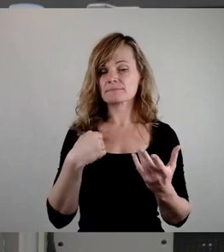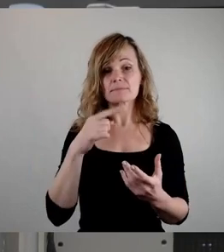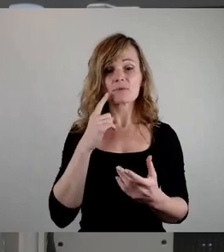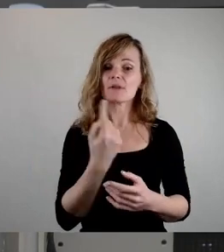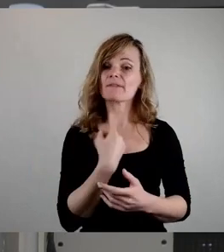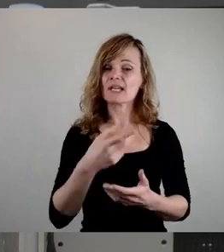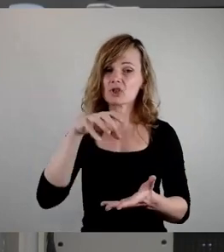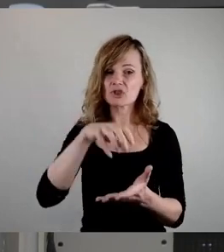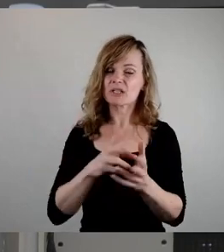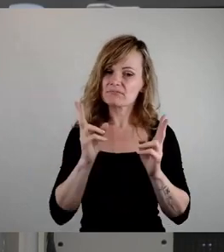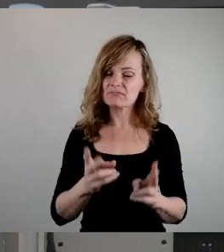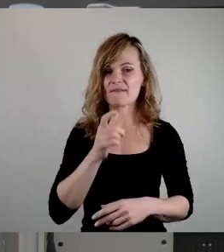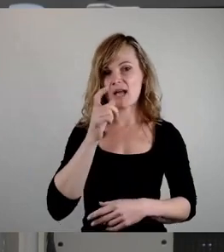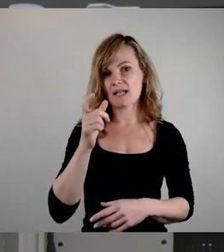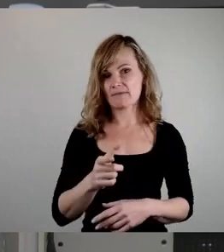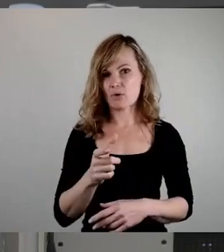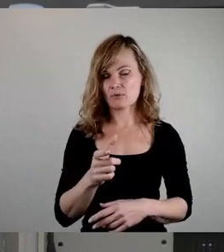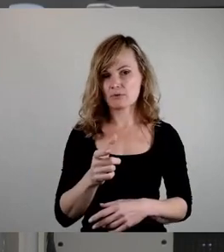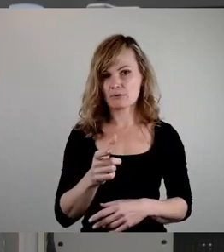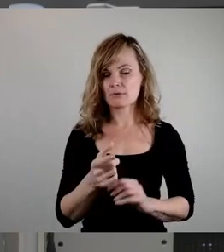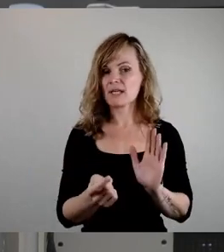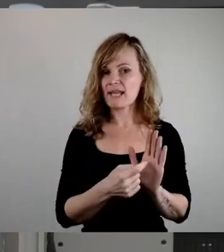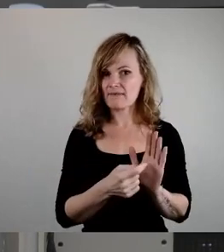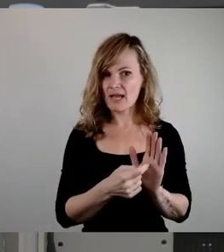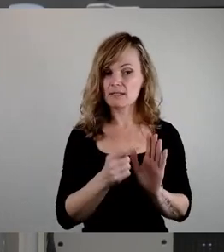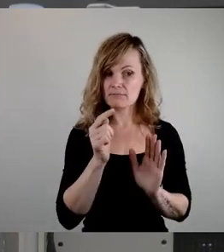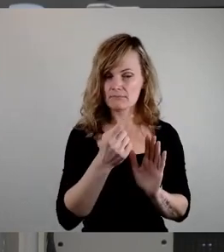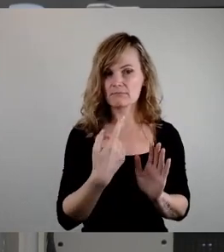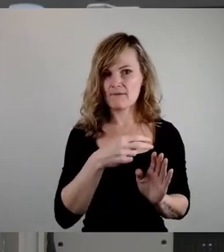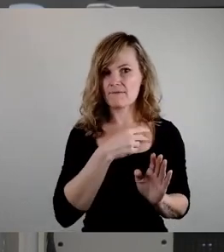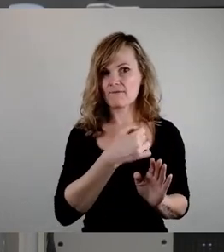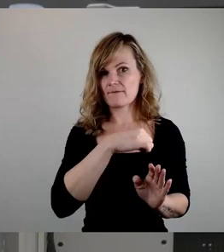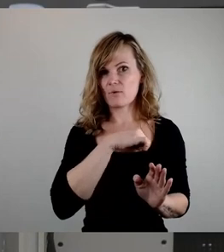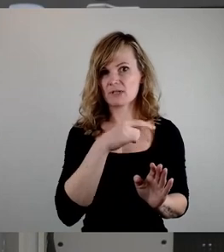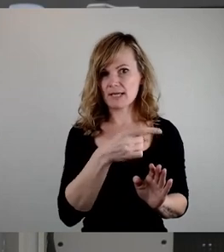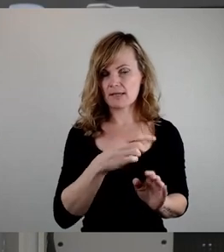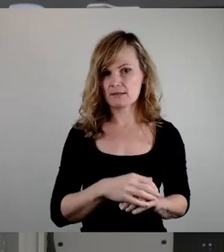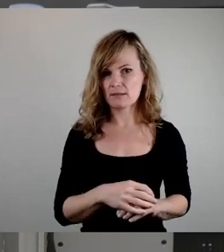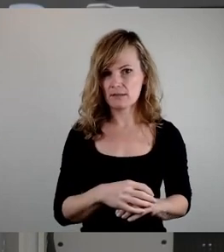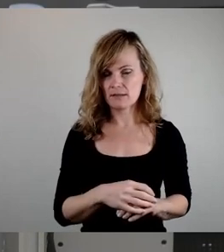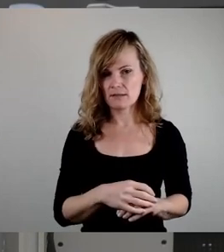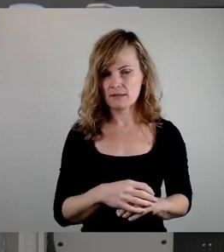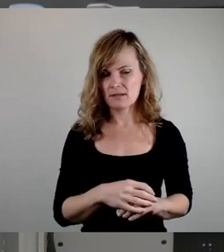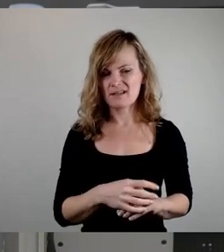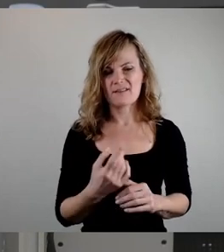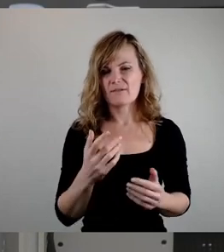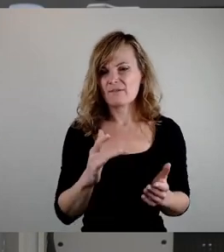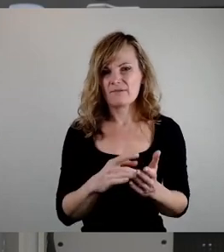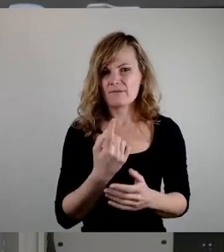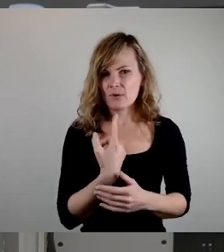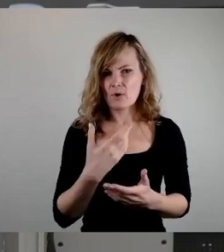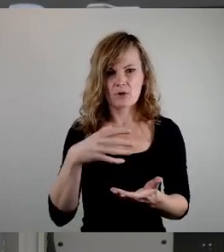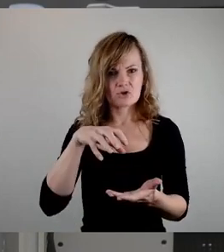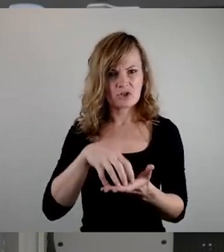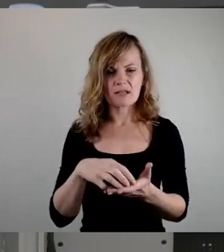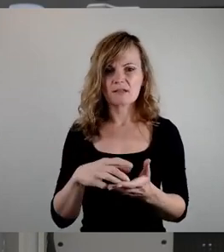da auch auf Vorzüge hinzuweisen, weil, und das hat Frau Apelt ja schon erläutert, es uns als Stadt auch entlastet, gerade in der Schulnetzplanung, es